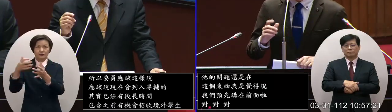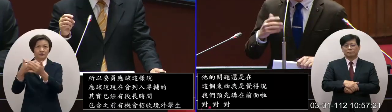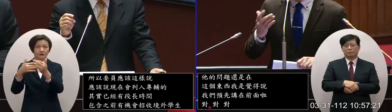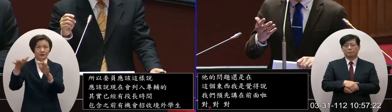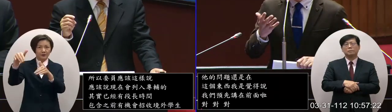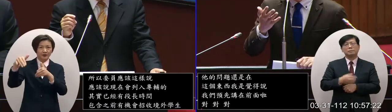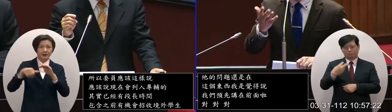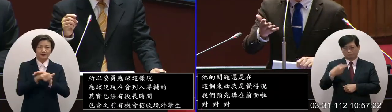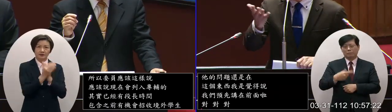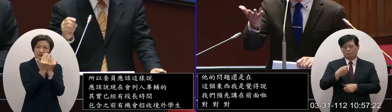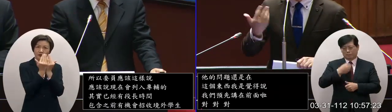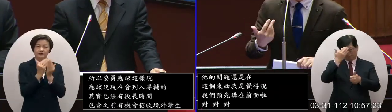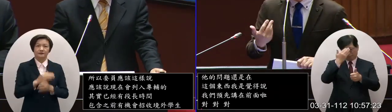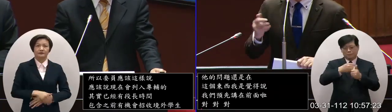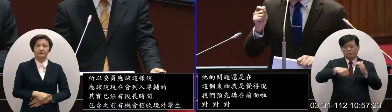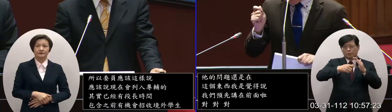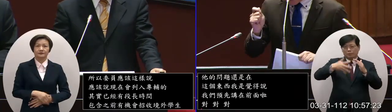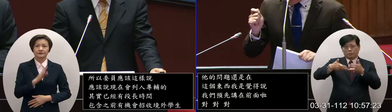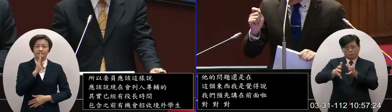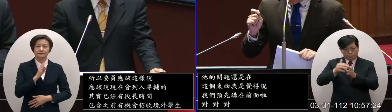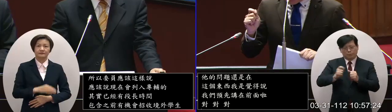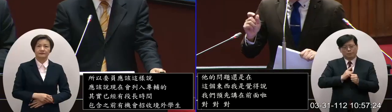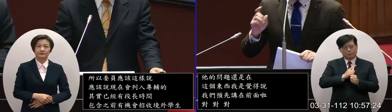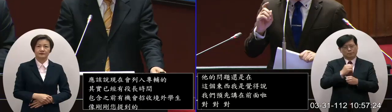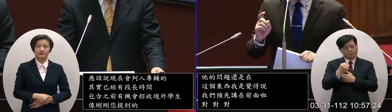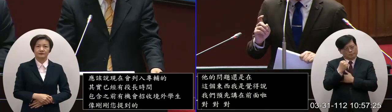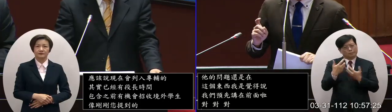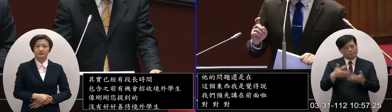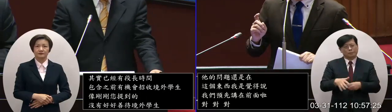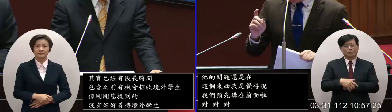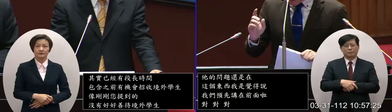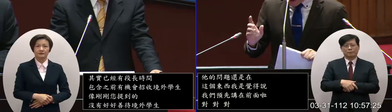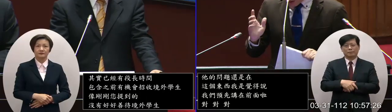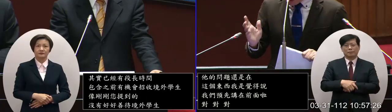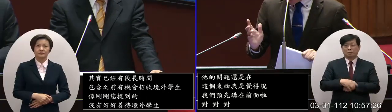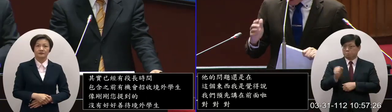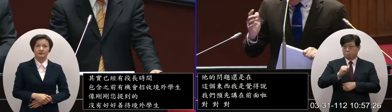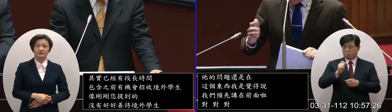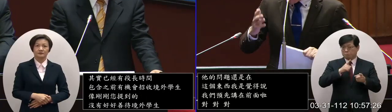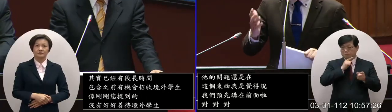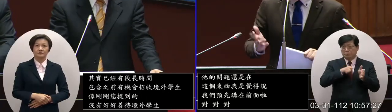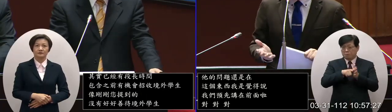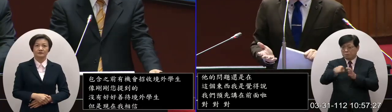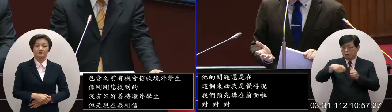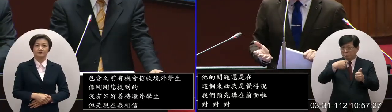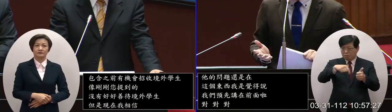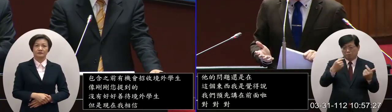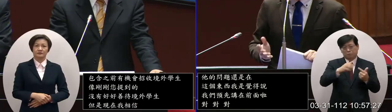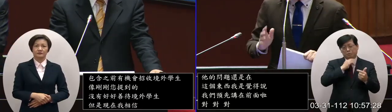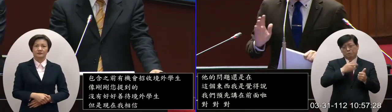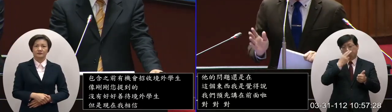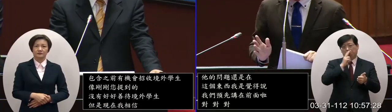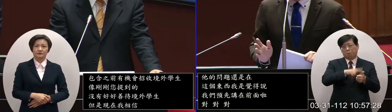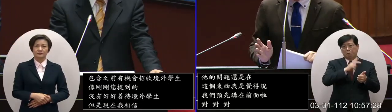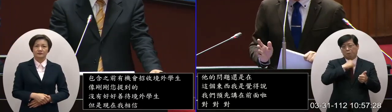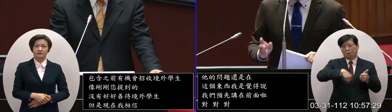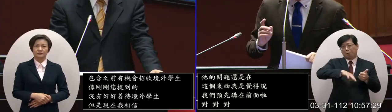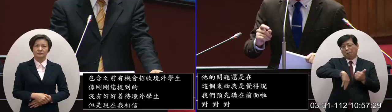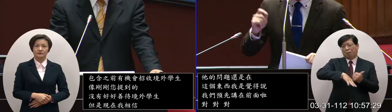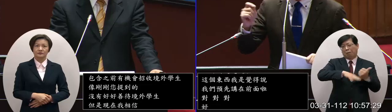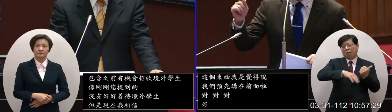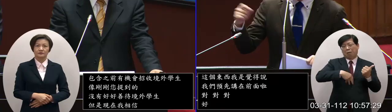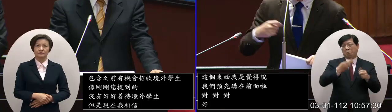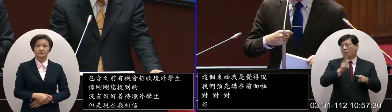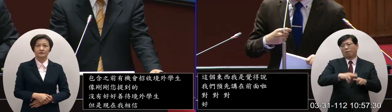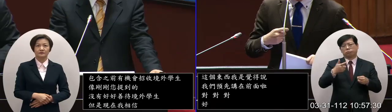生這個當然還是請院長跟部長你們就費心當然我們還是必須說不能讓專服變成送中法案這樣子不太好了